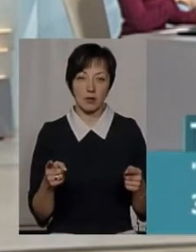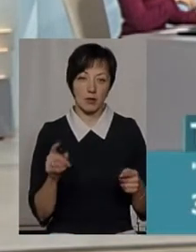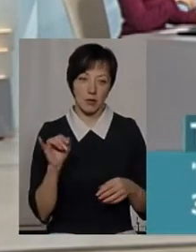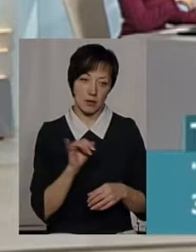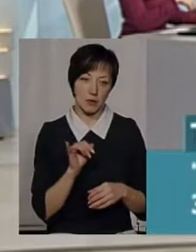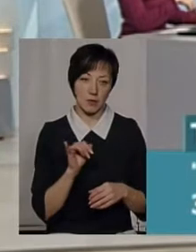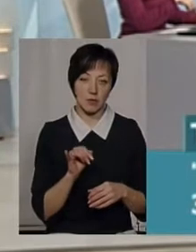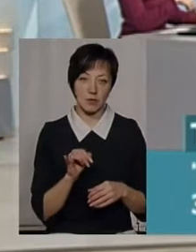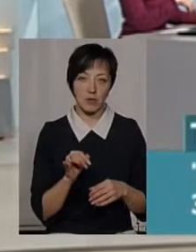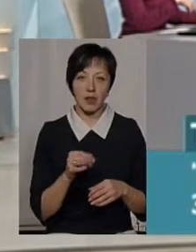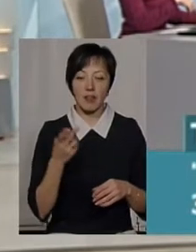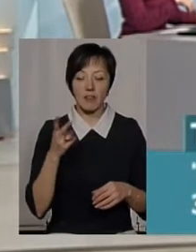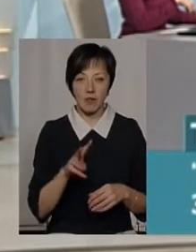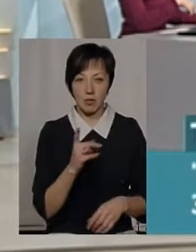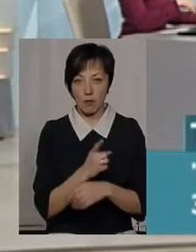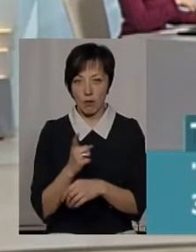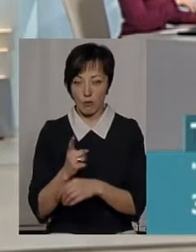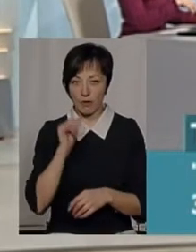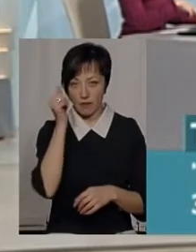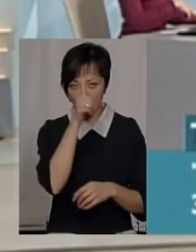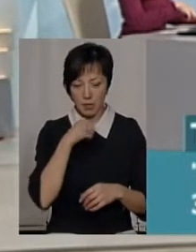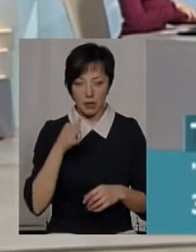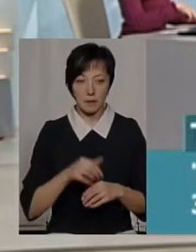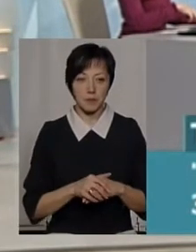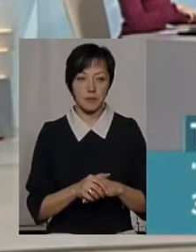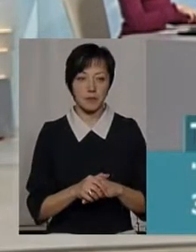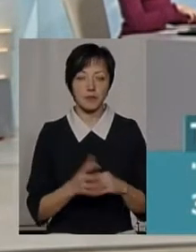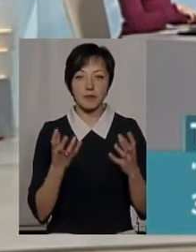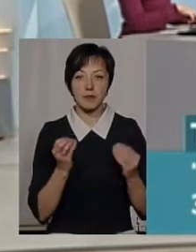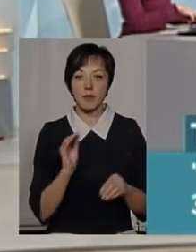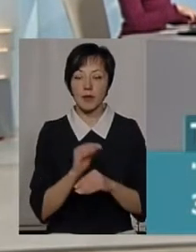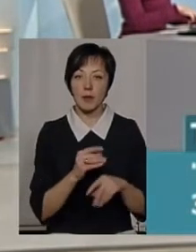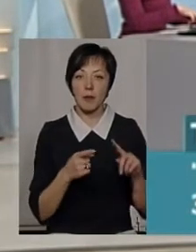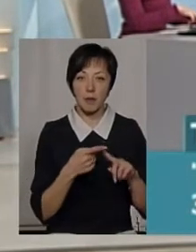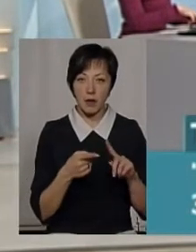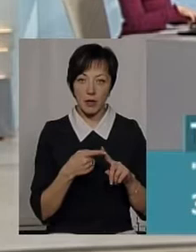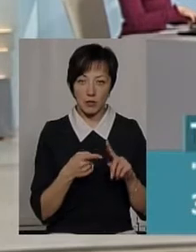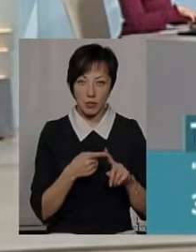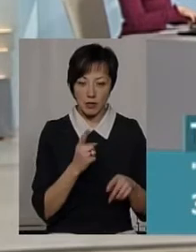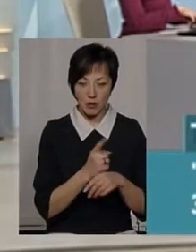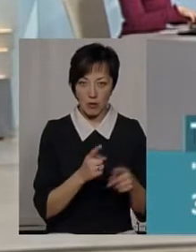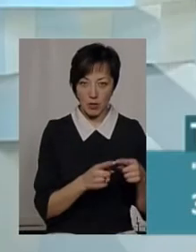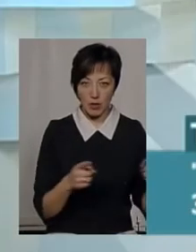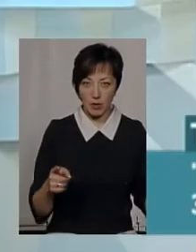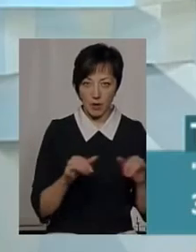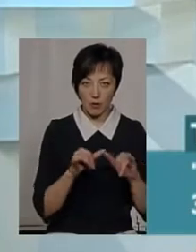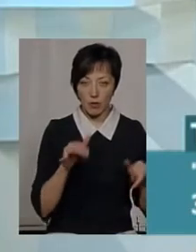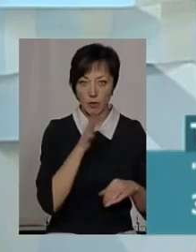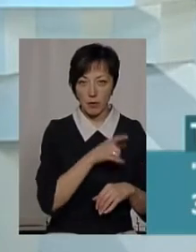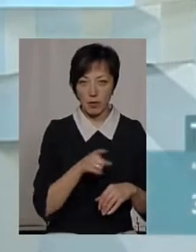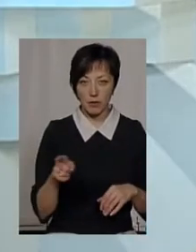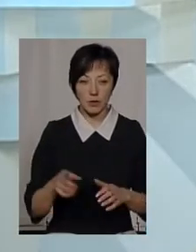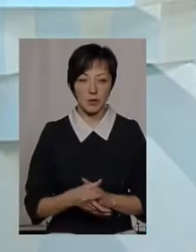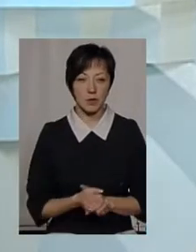часу і дві таких заборони. Тобто, що я ще хочу додати, що перша линька раки, вона проходит якраз оцей нерестовий період.